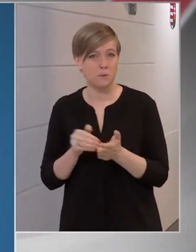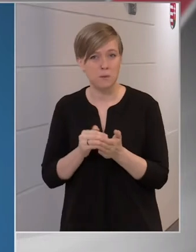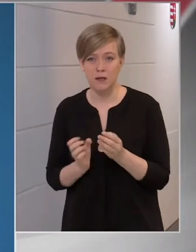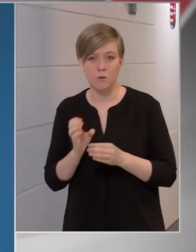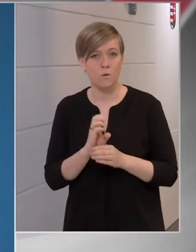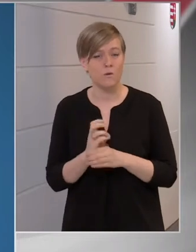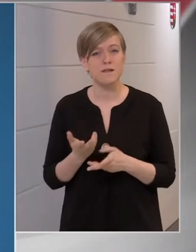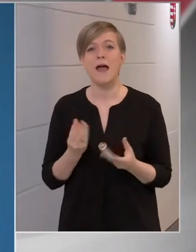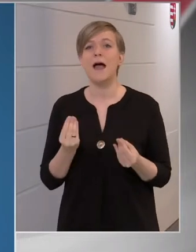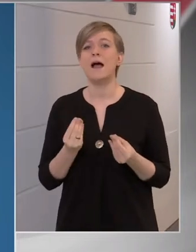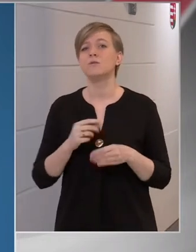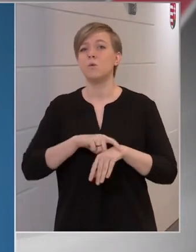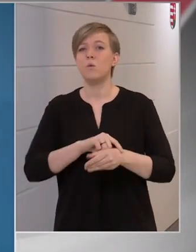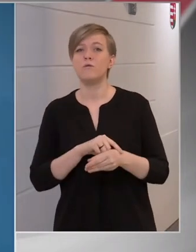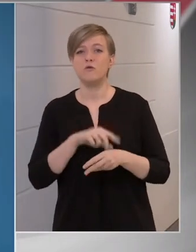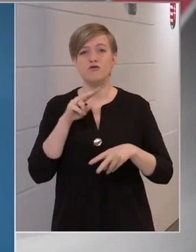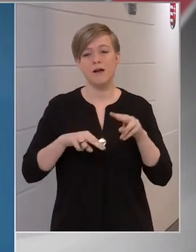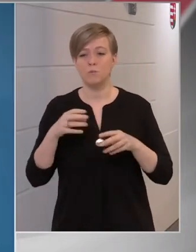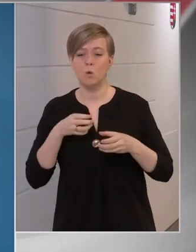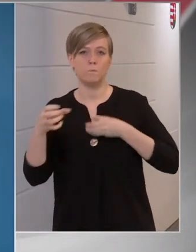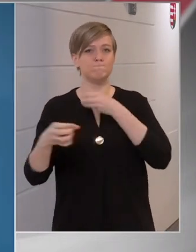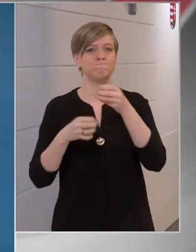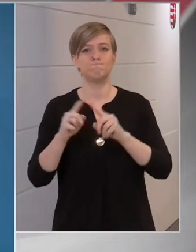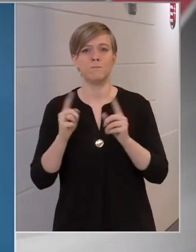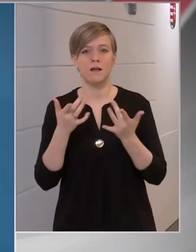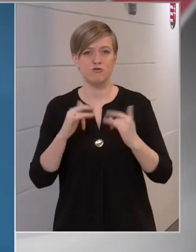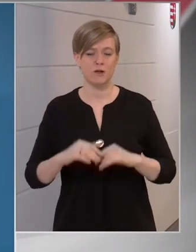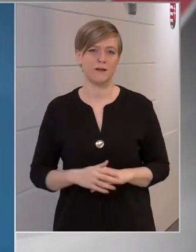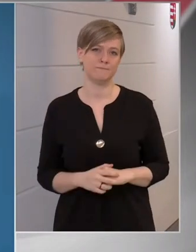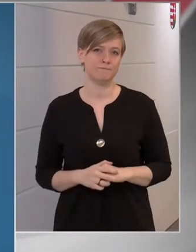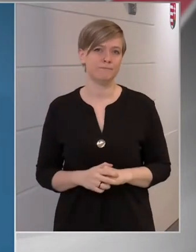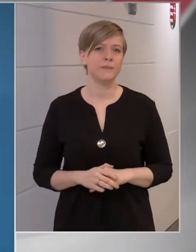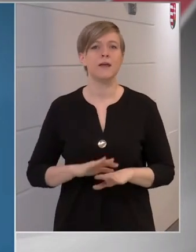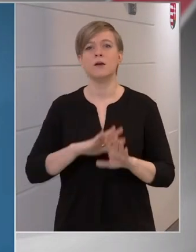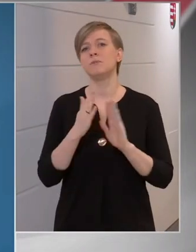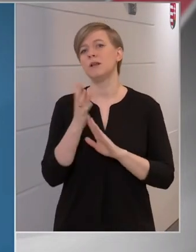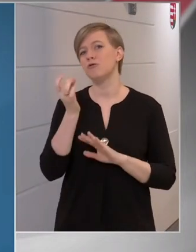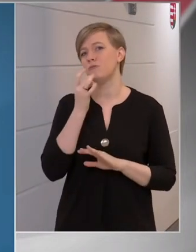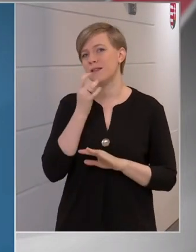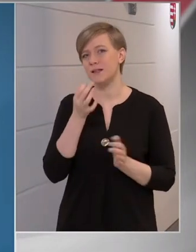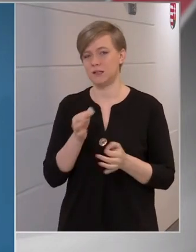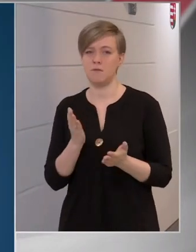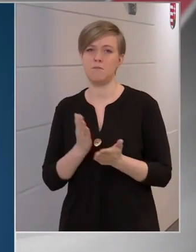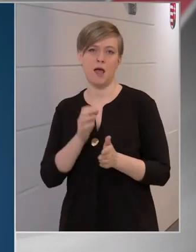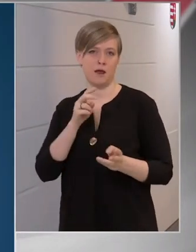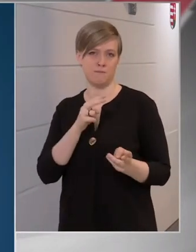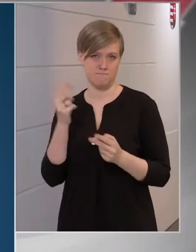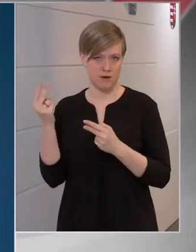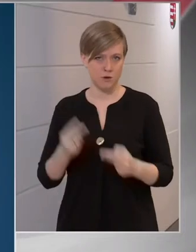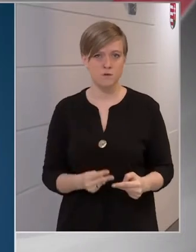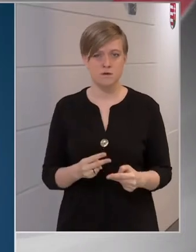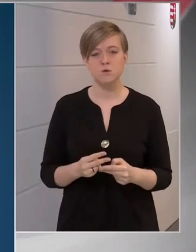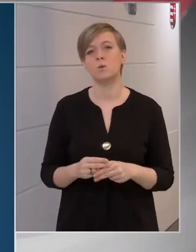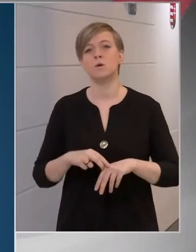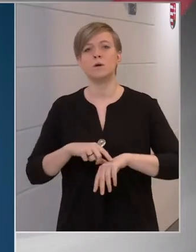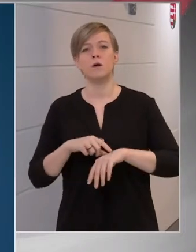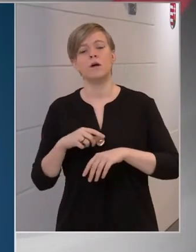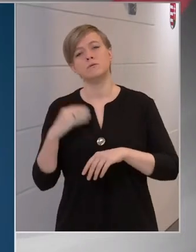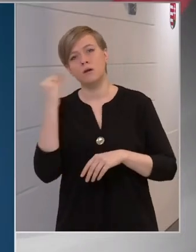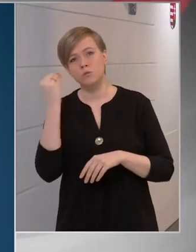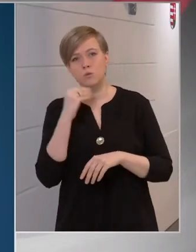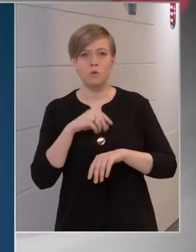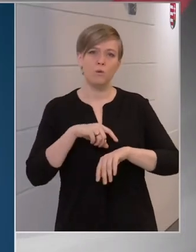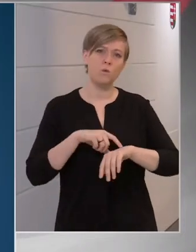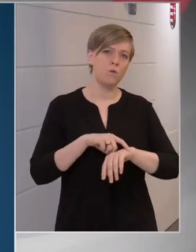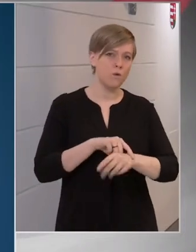orvost, ápolót kellett eddig átvezényelni. Minden speciális intézkedést meghoztunk, medikusok, rezidensek is